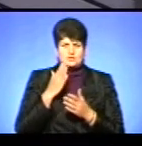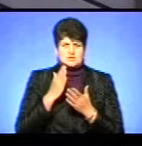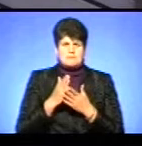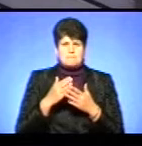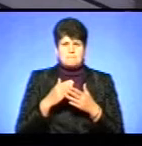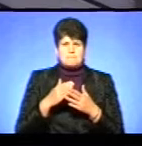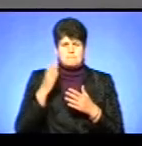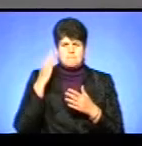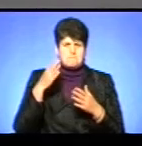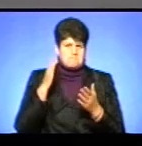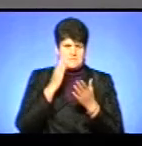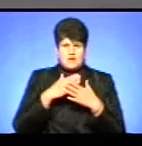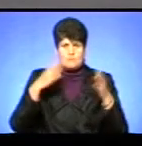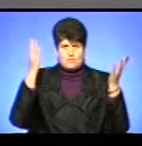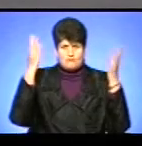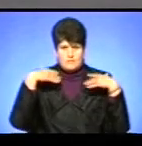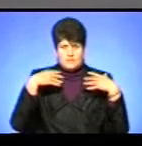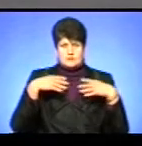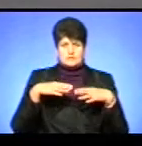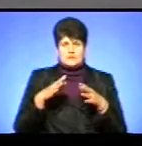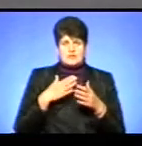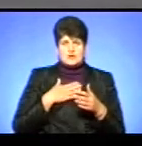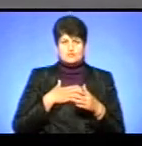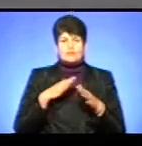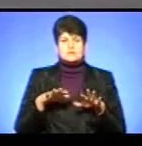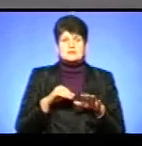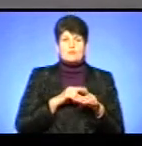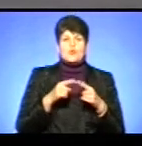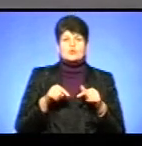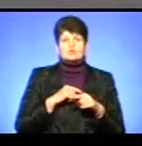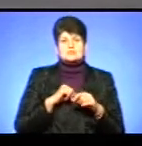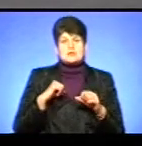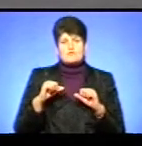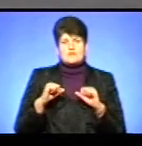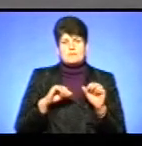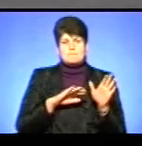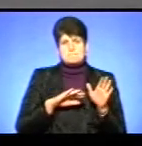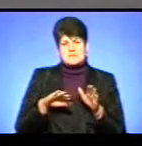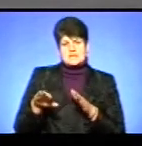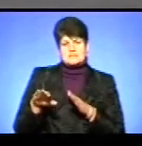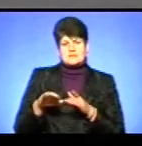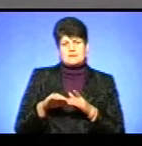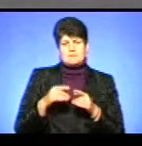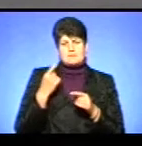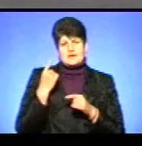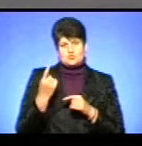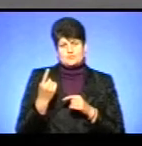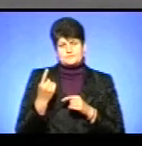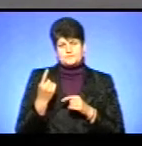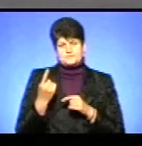звалилися нам на голову нашому місцевому органу самоврядування після певних речей. Перше,